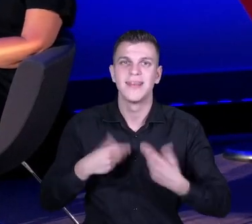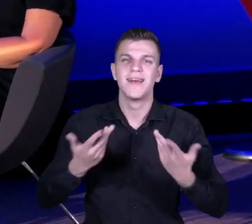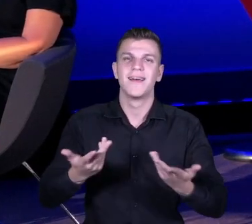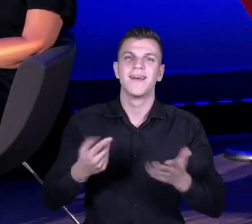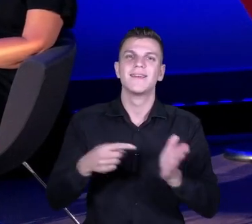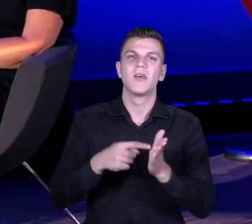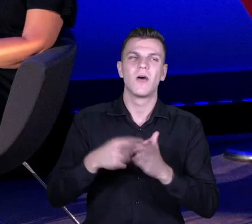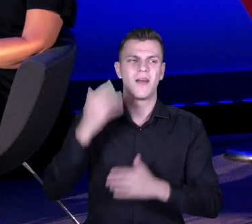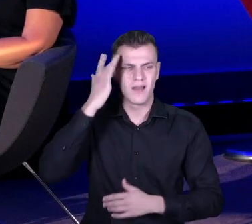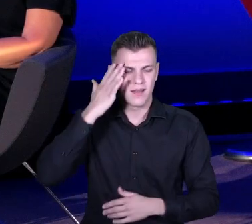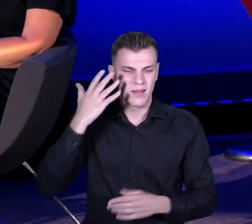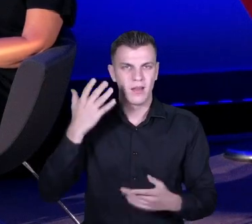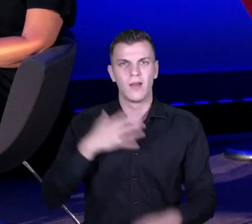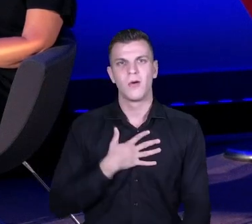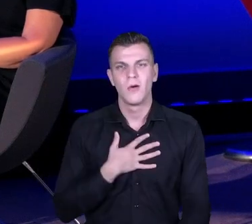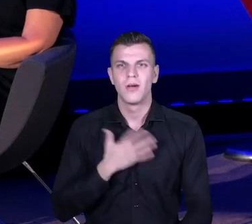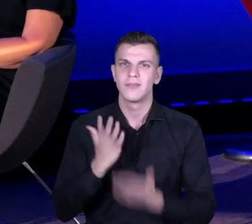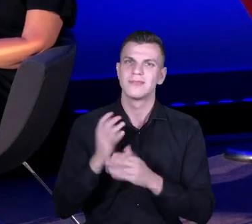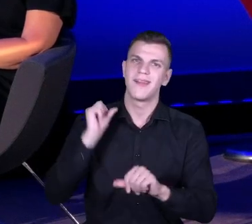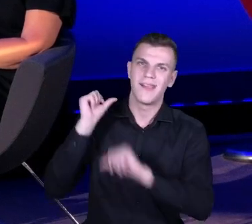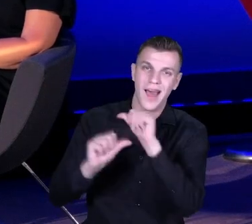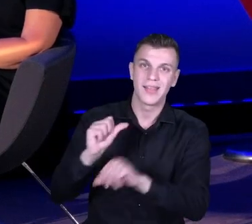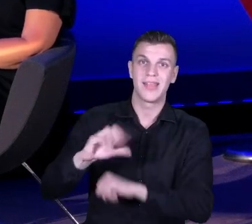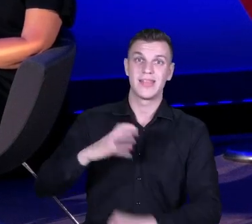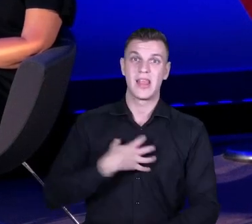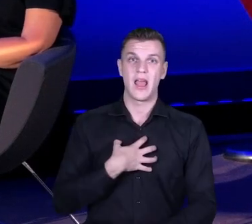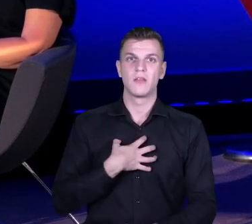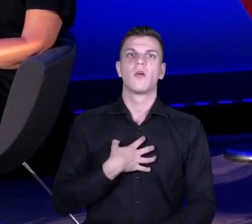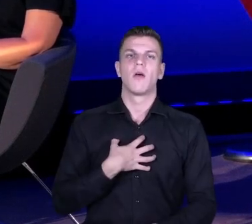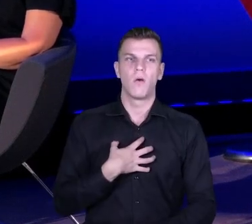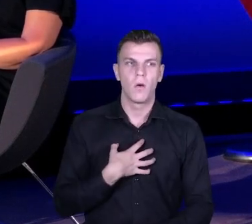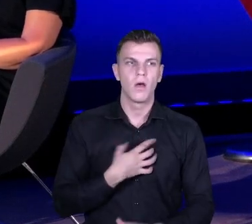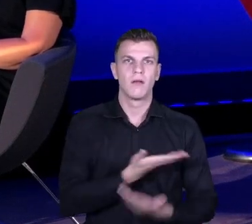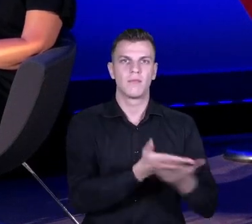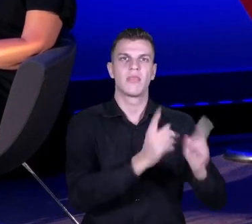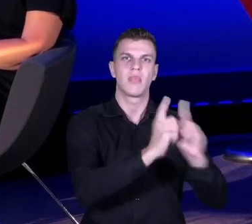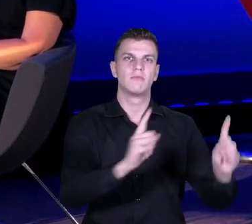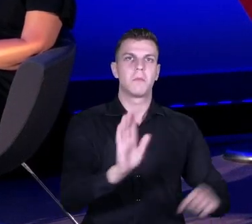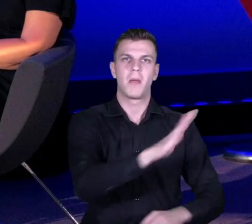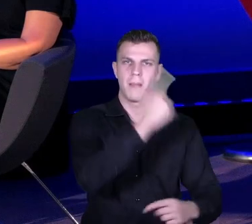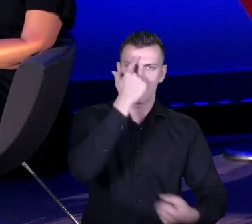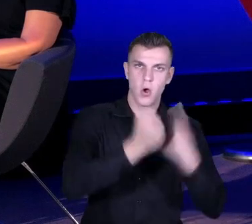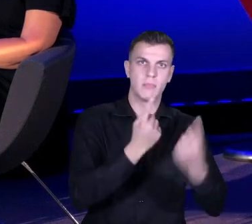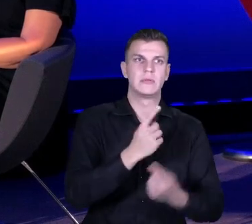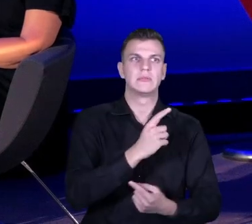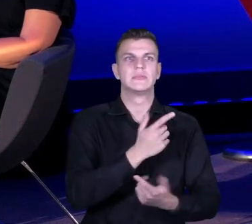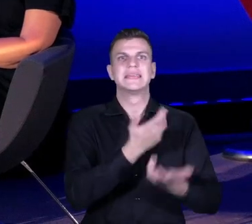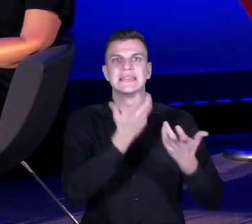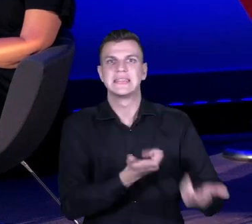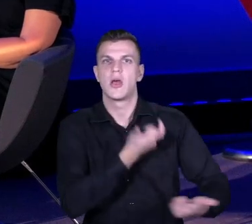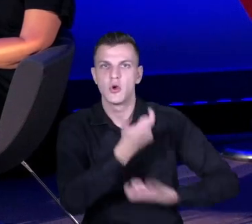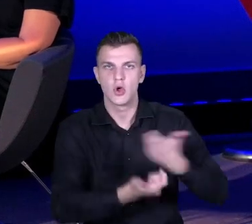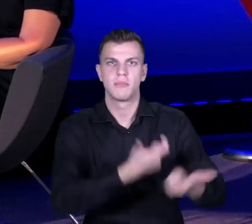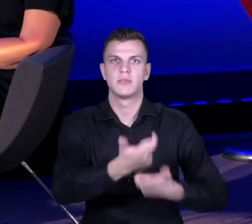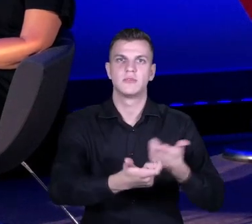tyle lat dyrektorem, to się dzieje tak, że nauczyciele mają swoje pomysły, swoje inicjatywy, to co tu wspomniałaś